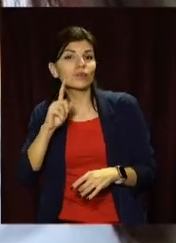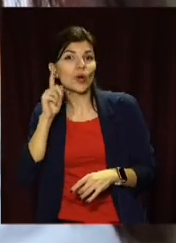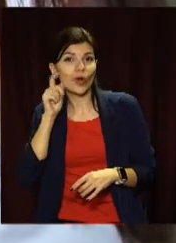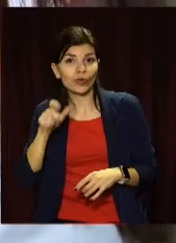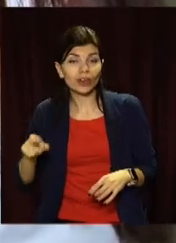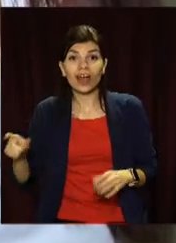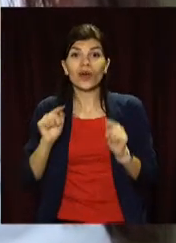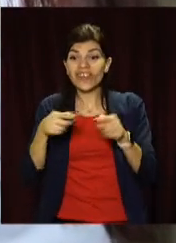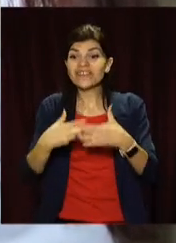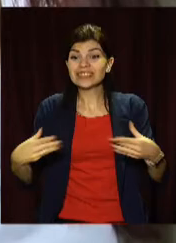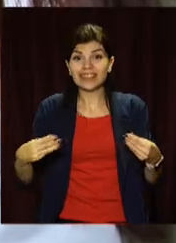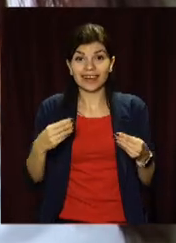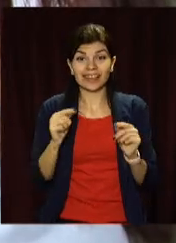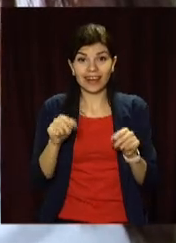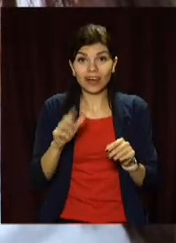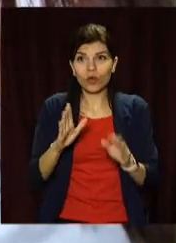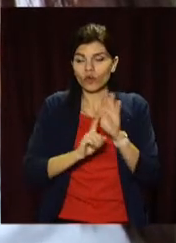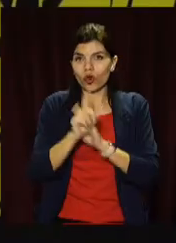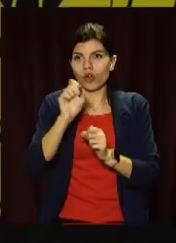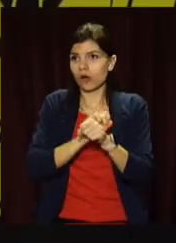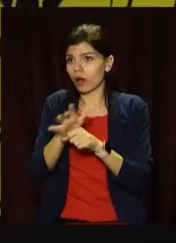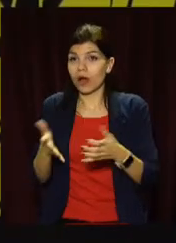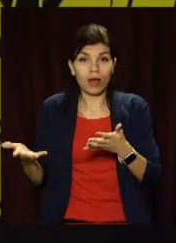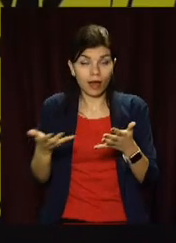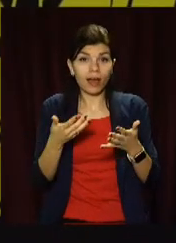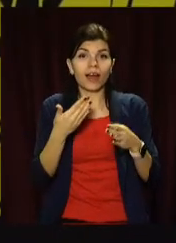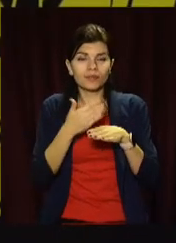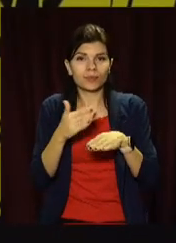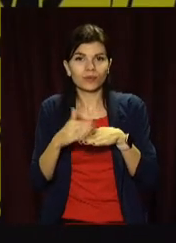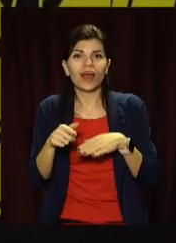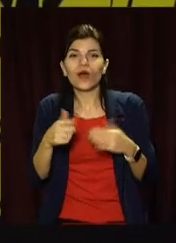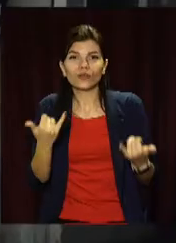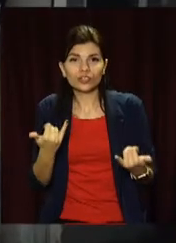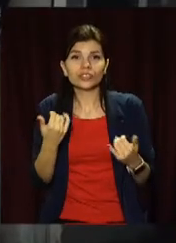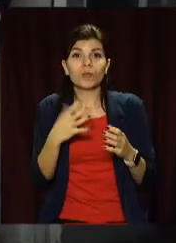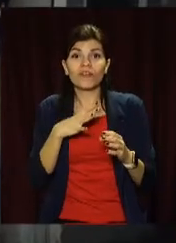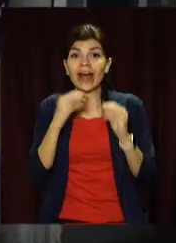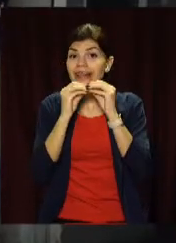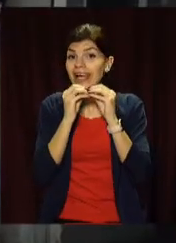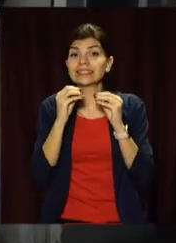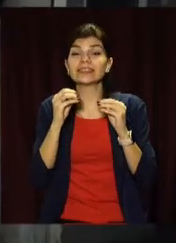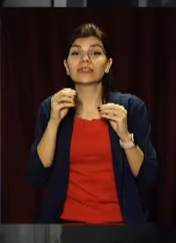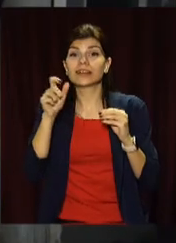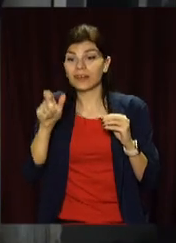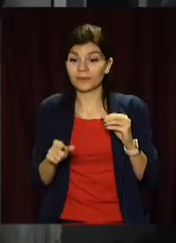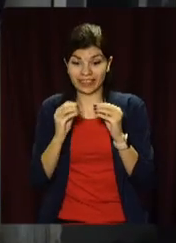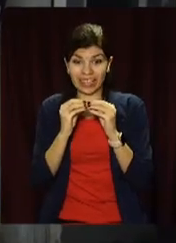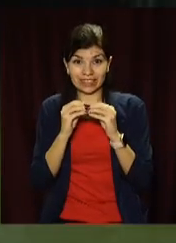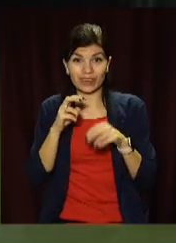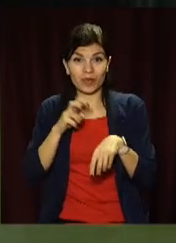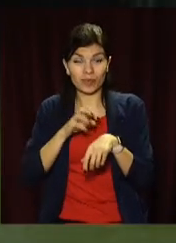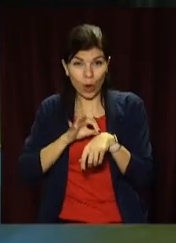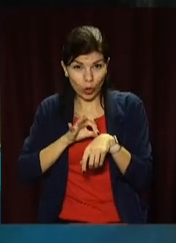працювати навесні, якраз коли все почалося. Тож нині і по 10 пацієнтів на одного молодим фахівцям не страшні.